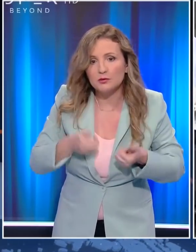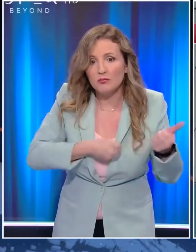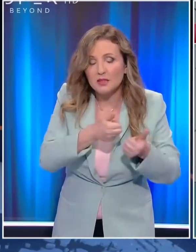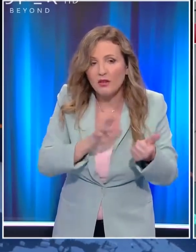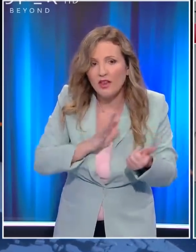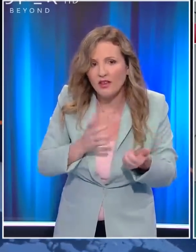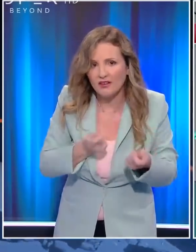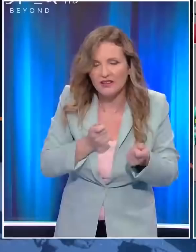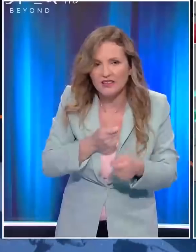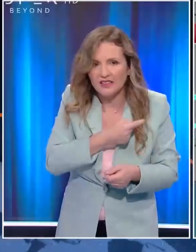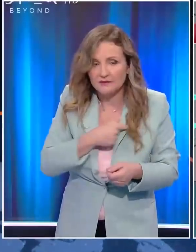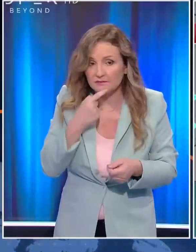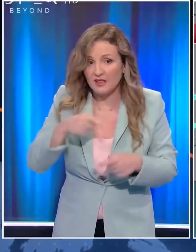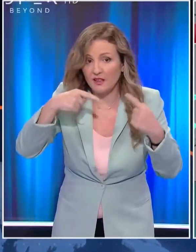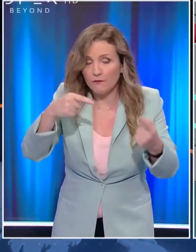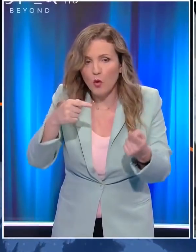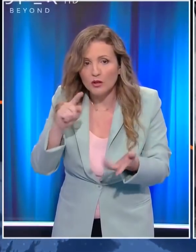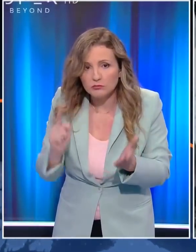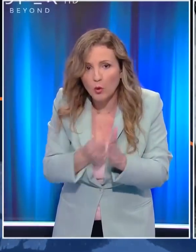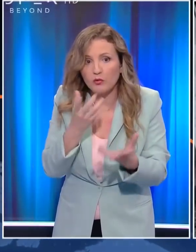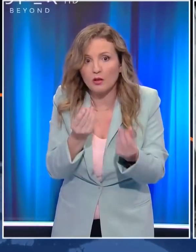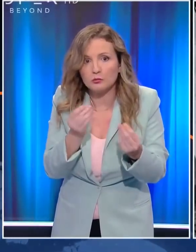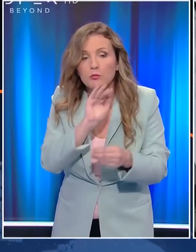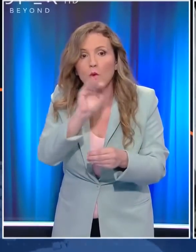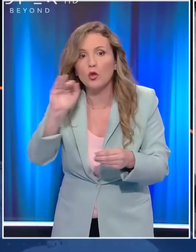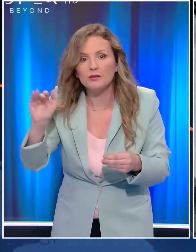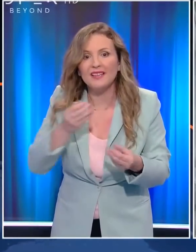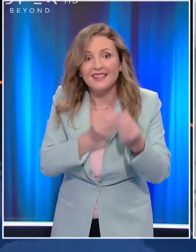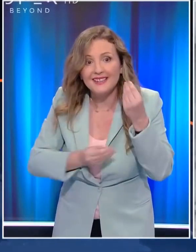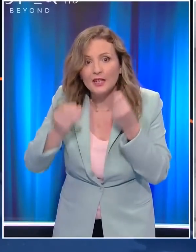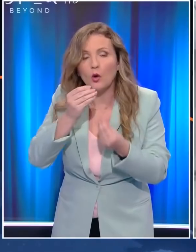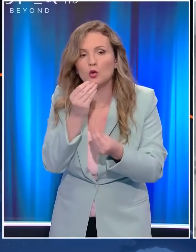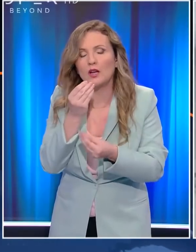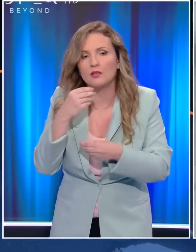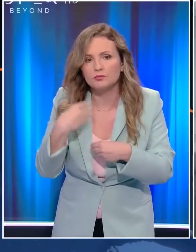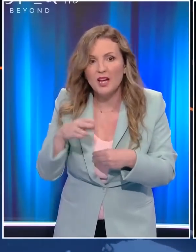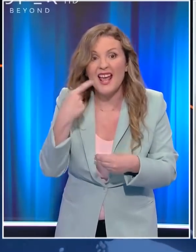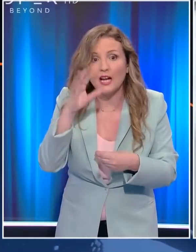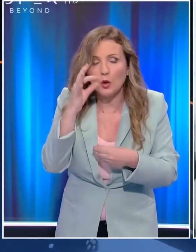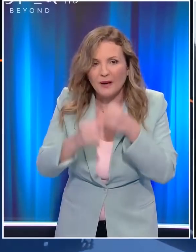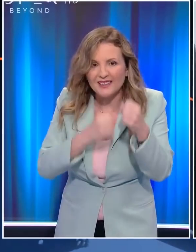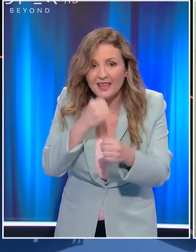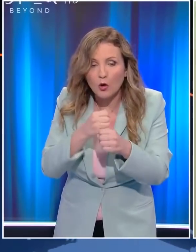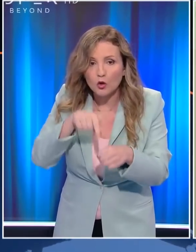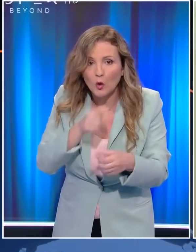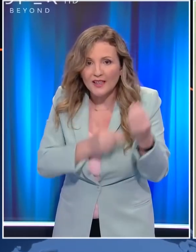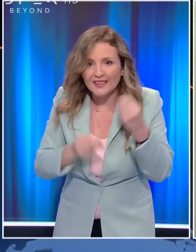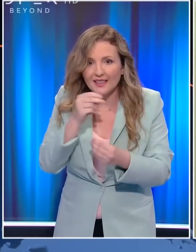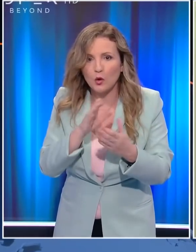Οι αρχές μιλούν για τυφώνα ιστορικών διαστάσεων. Προειδοποιούν πως έρχεται η χειρότερη θεομηνία των τελευταίων 150 ετών.